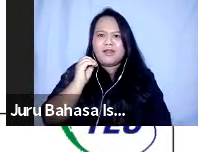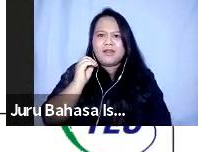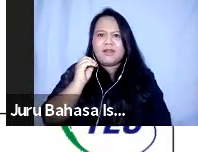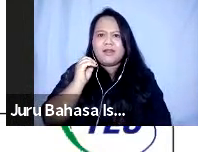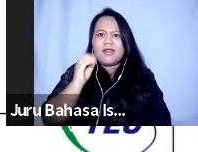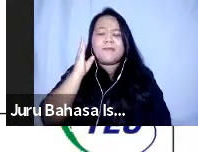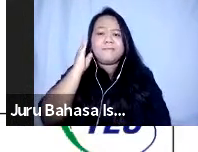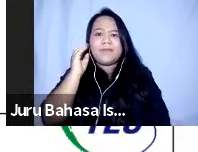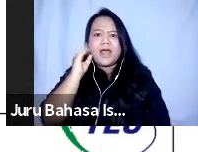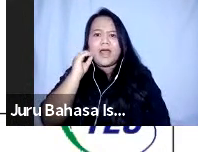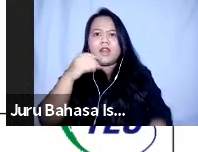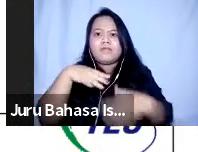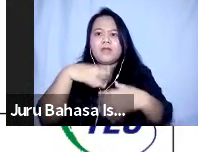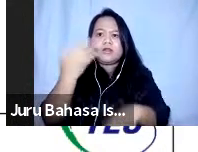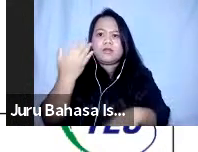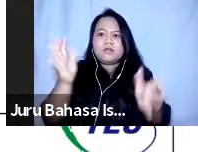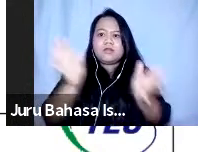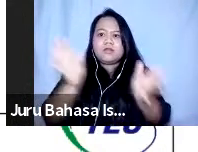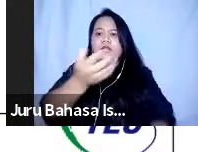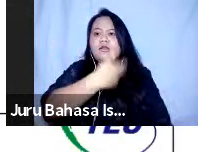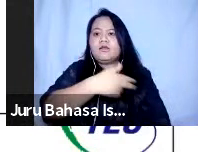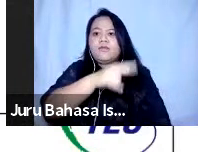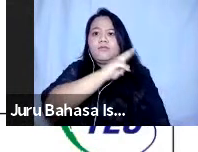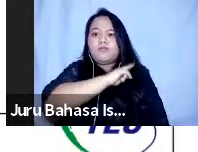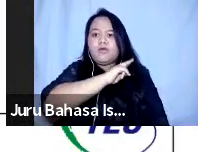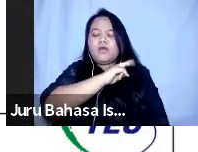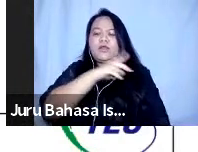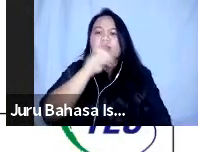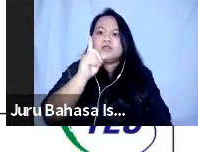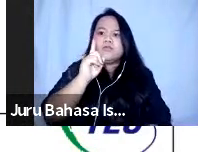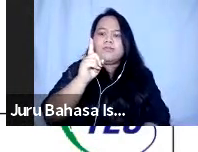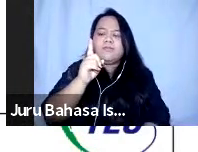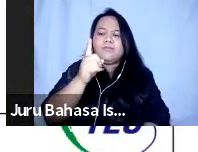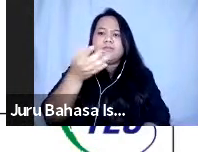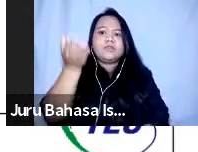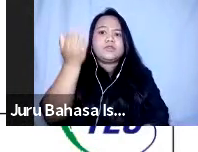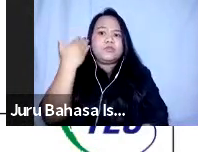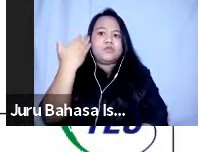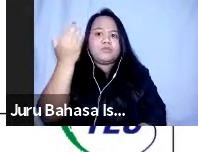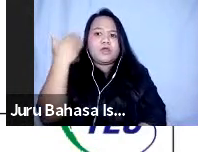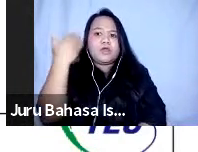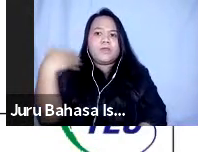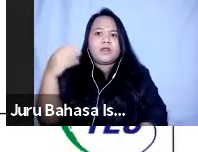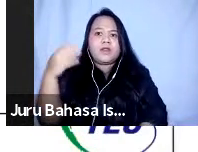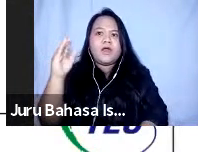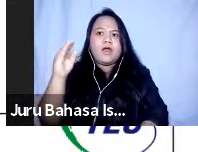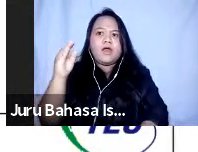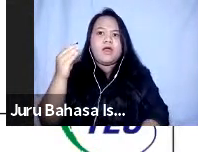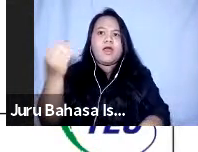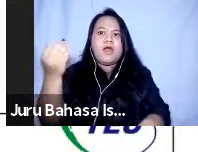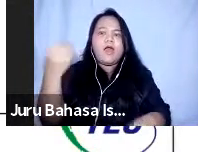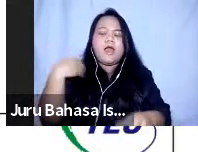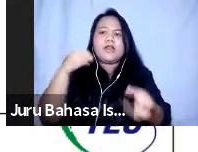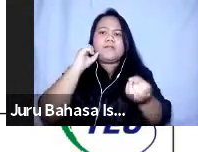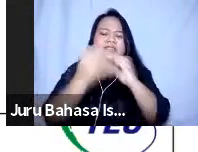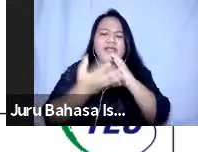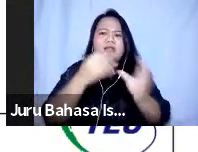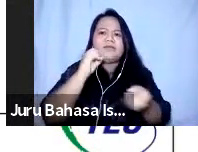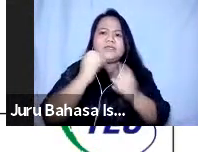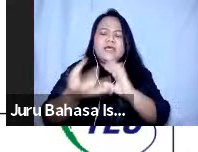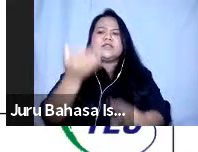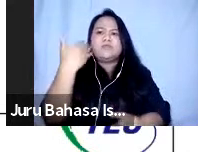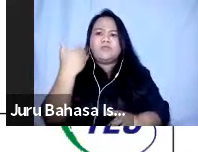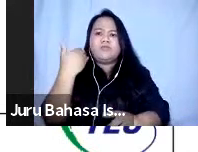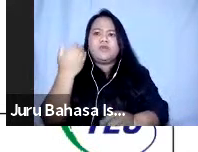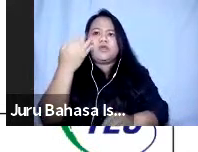pengalaman dan kemampuan karena sebelumnya sudah pernah mengatasi atau mengalami bencana-bencana sebelumnya yang